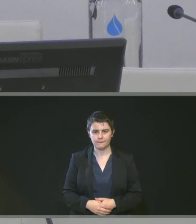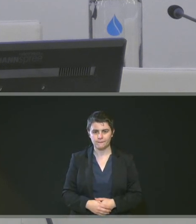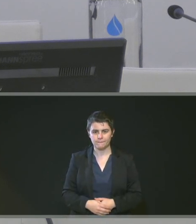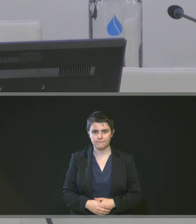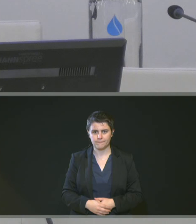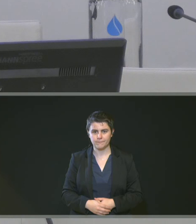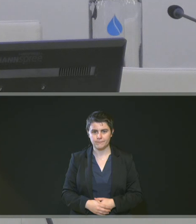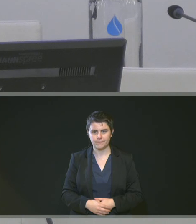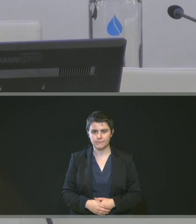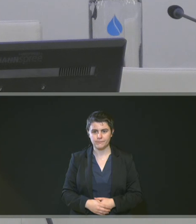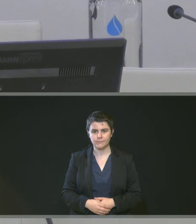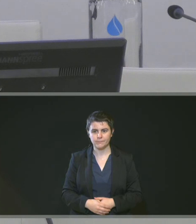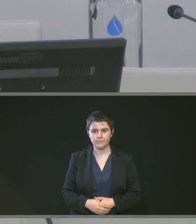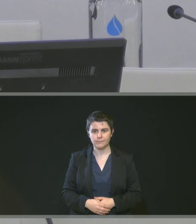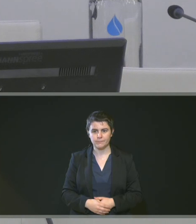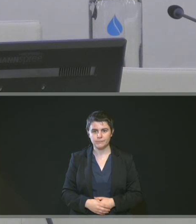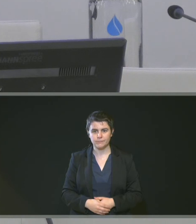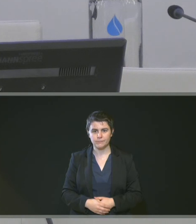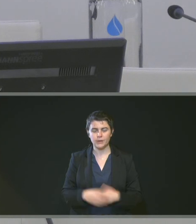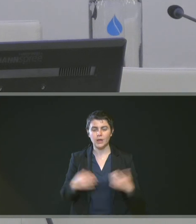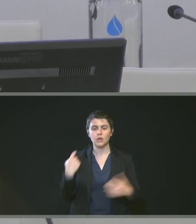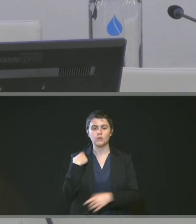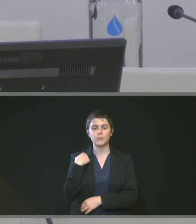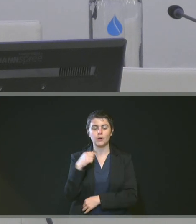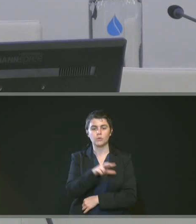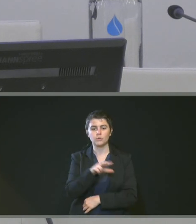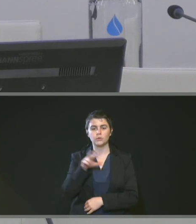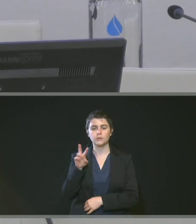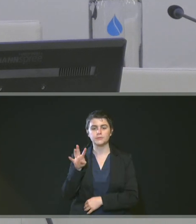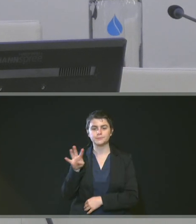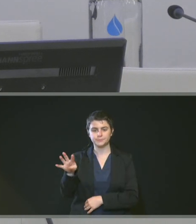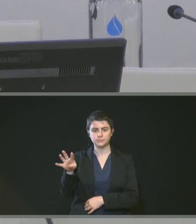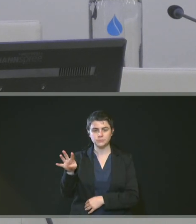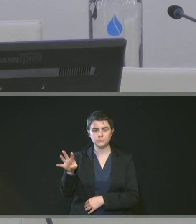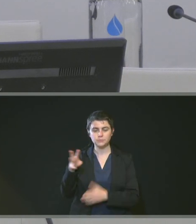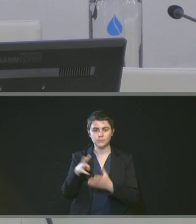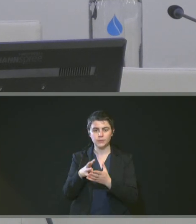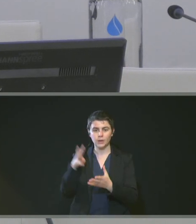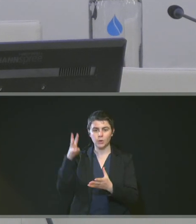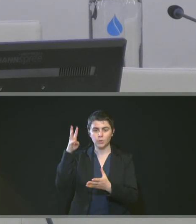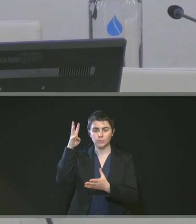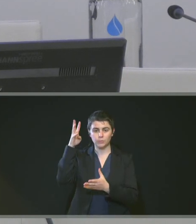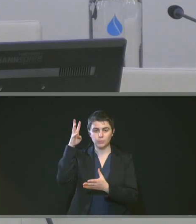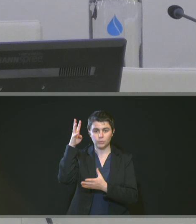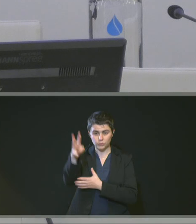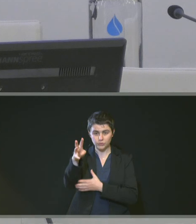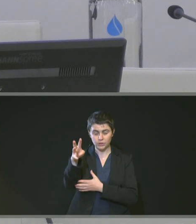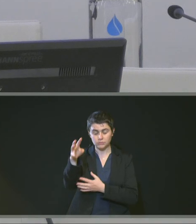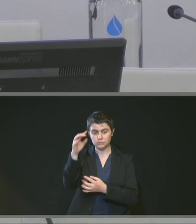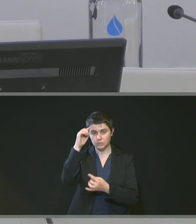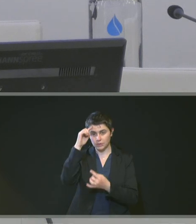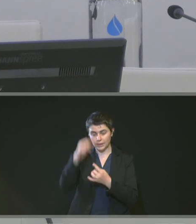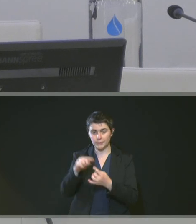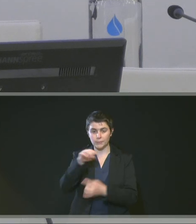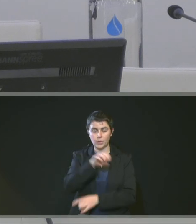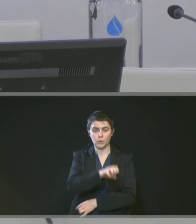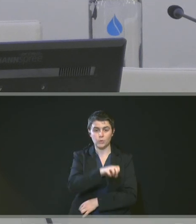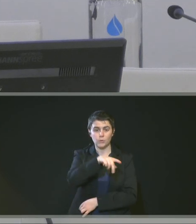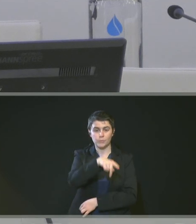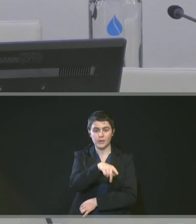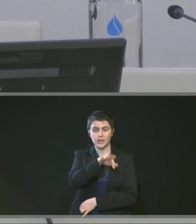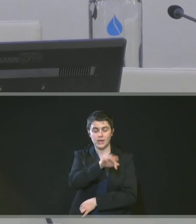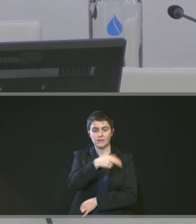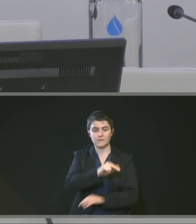avec le projet sur l'aménagement de Friche, convention à intervenir avec l'EPFN.'est normalement